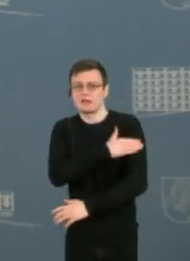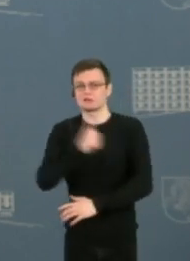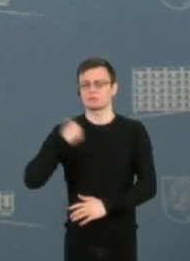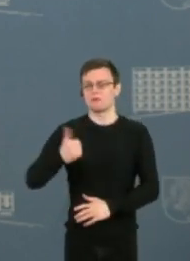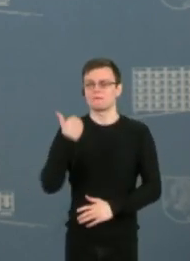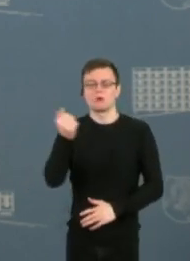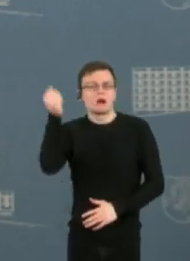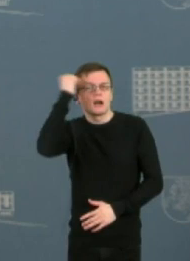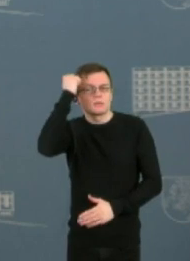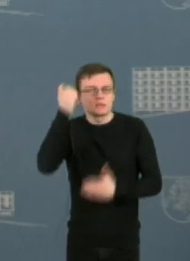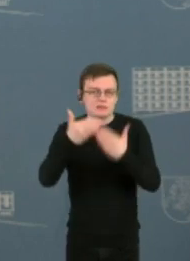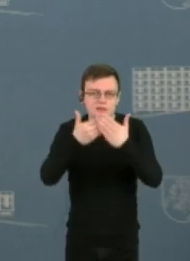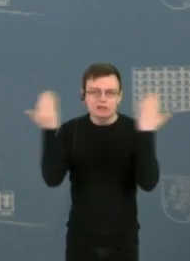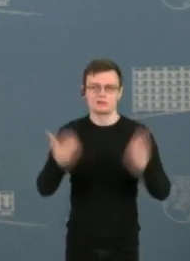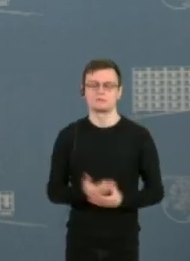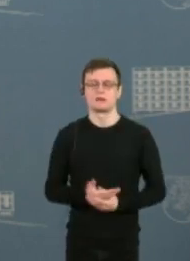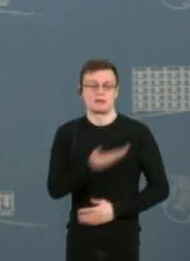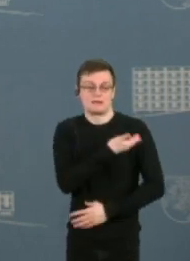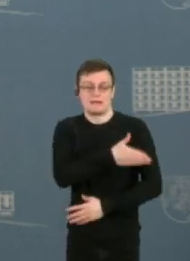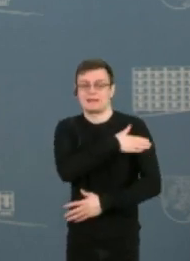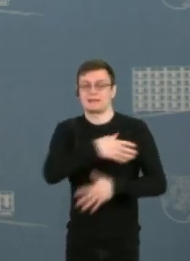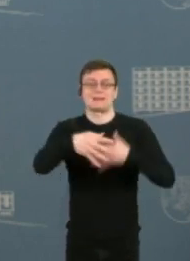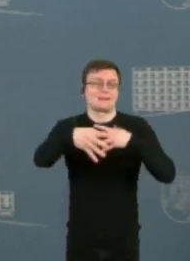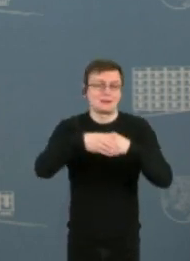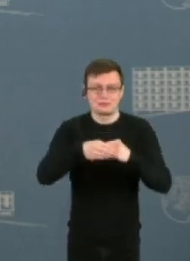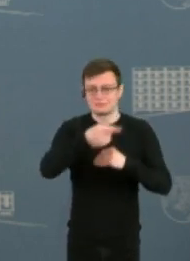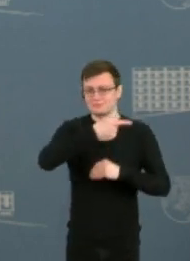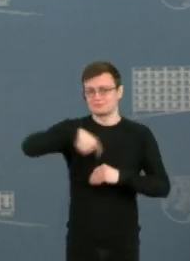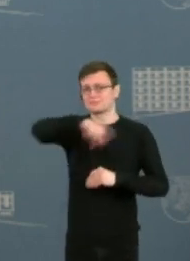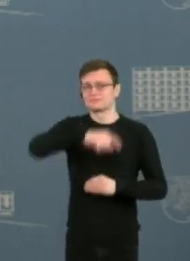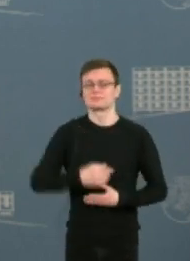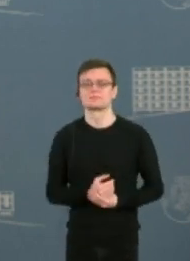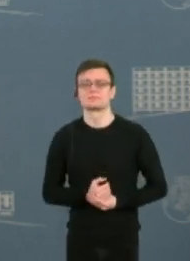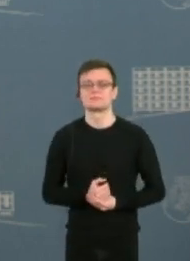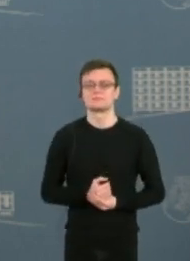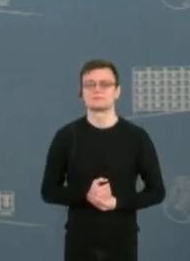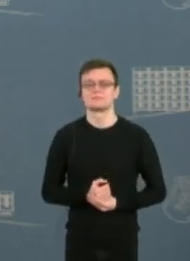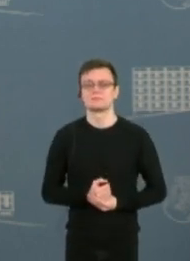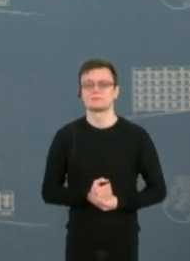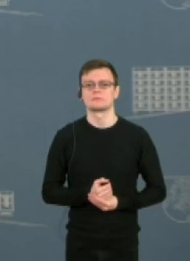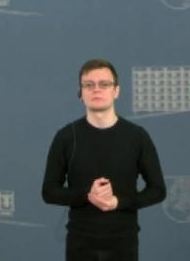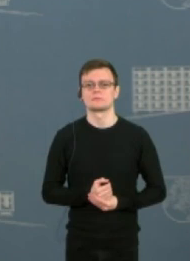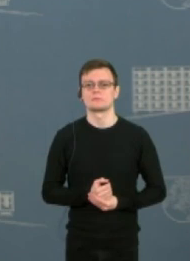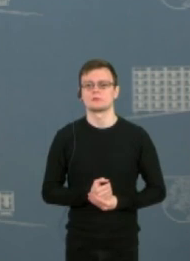dieną. Lankyje yra su jumis visur ten, kur yra